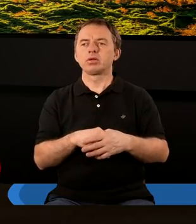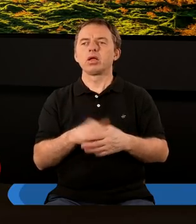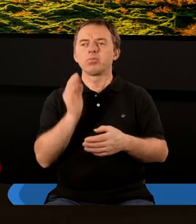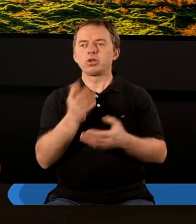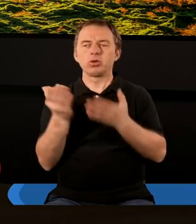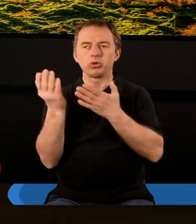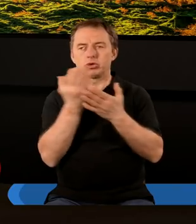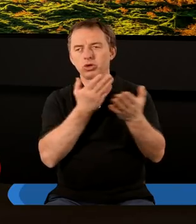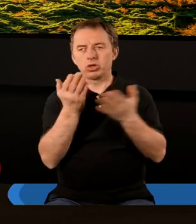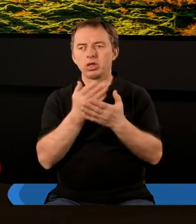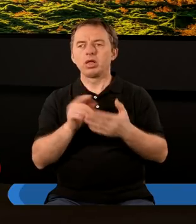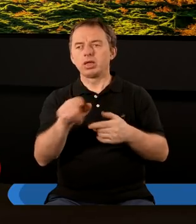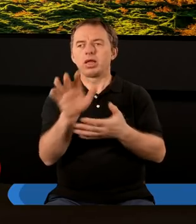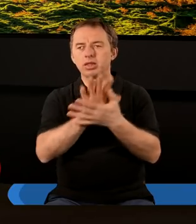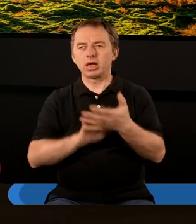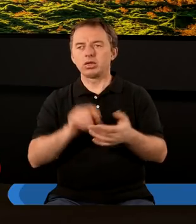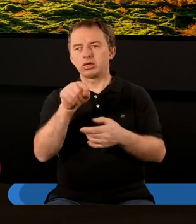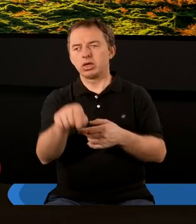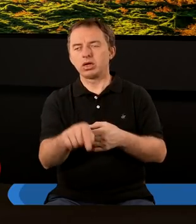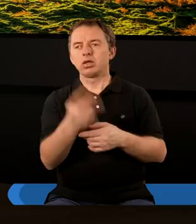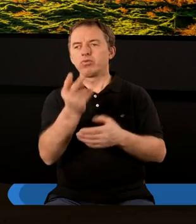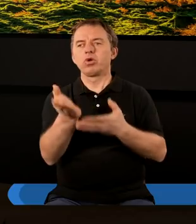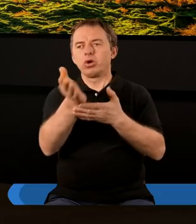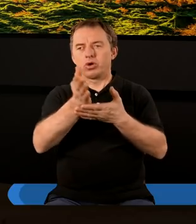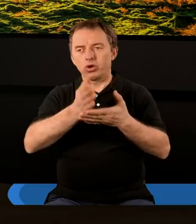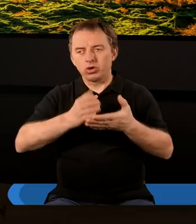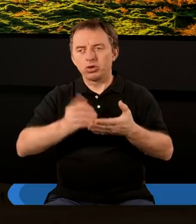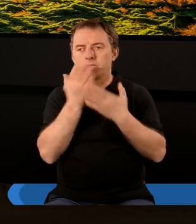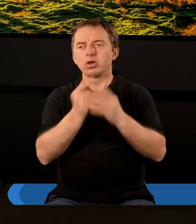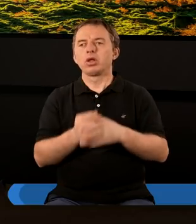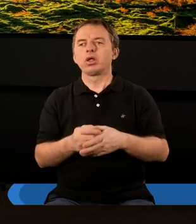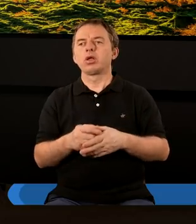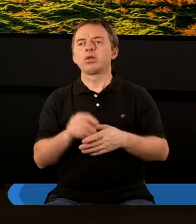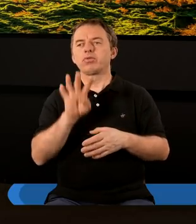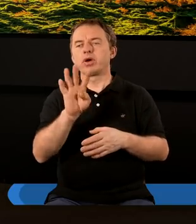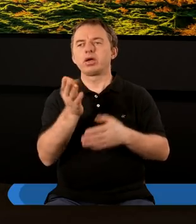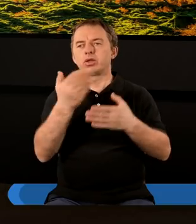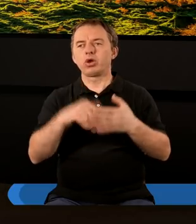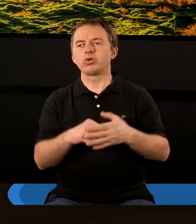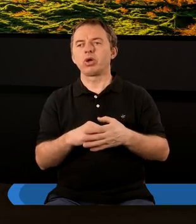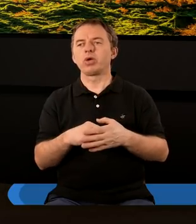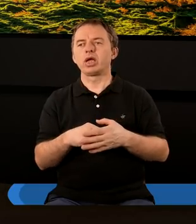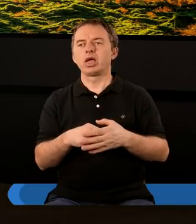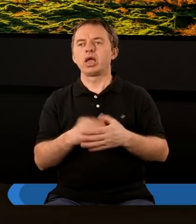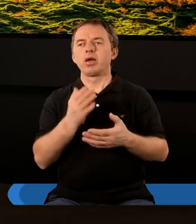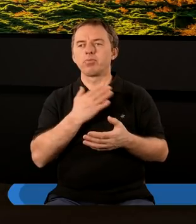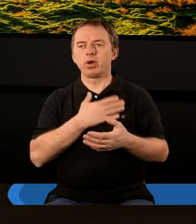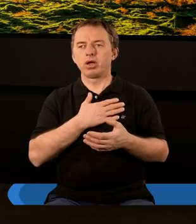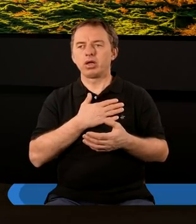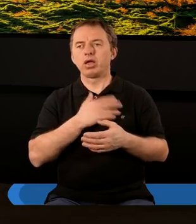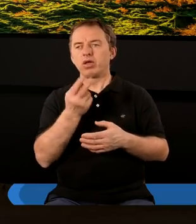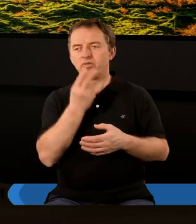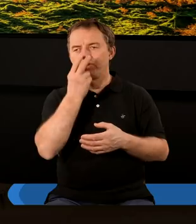I będziemy czytać właśnie teksty z tych duch rozdziałów. Przede wszystkim będziemy czytać z twarcz tego rozdziału. Mamy